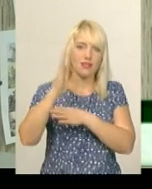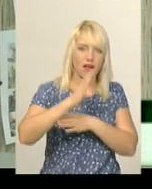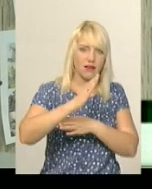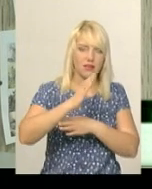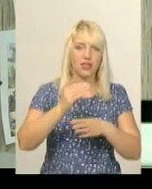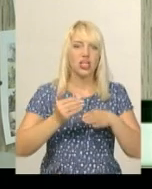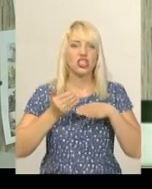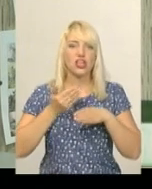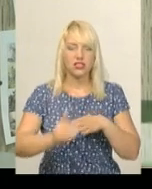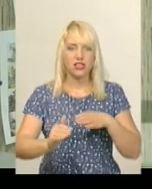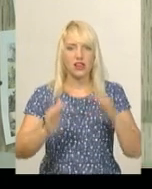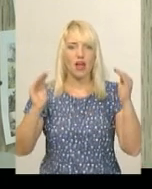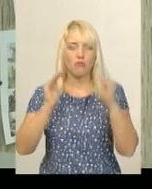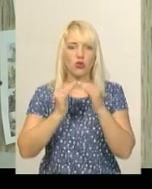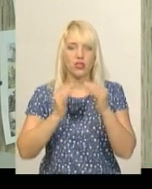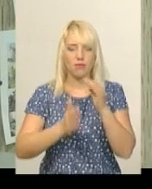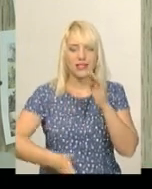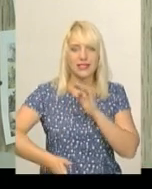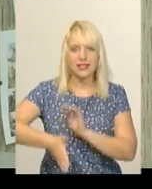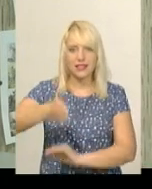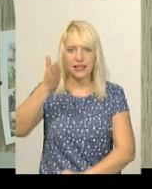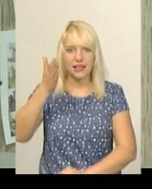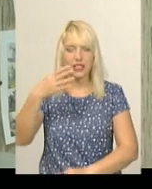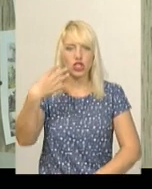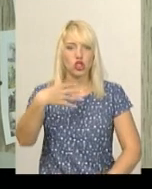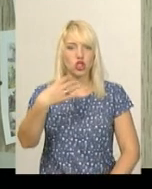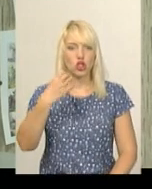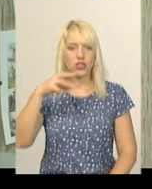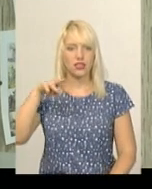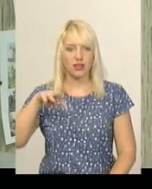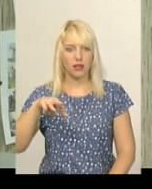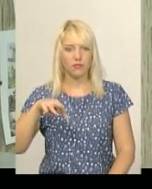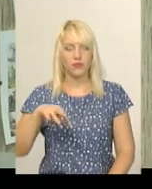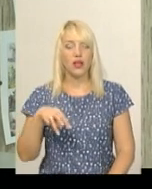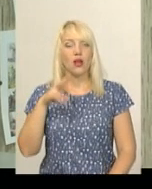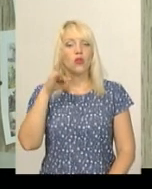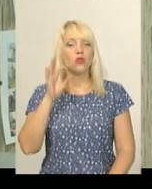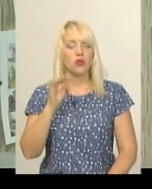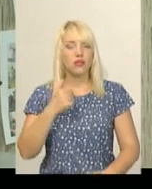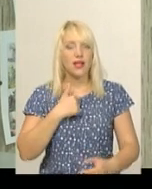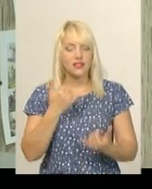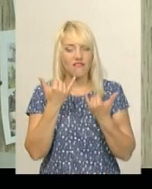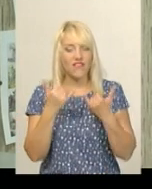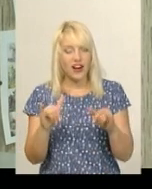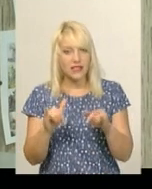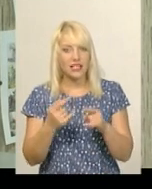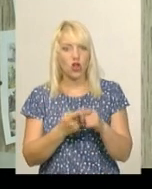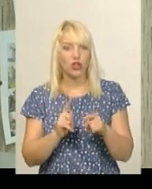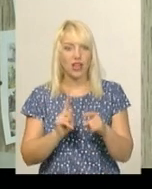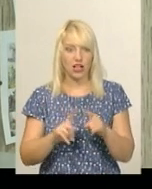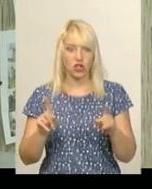будівлі стіни до 40 сантиметрів. Але нас вразило те, що